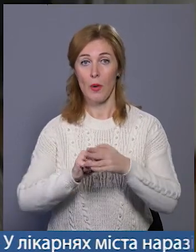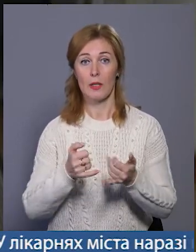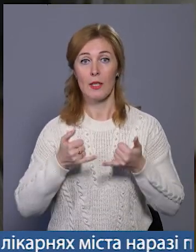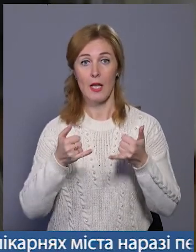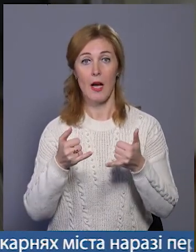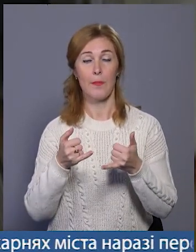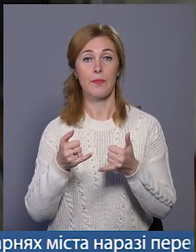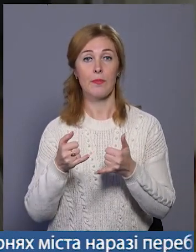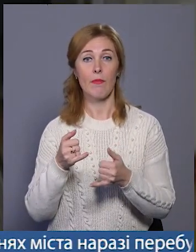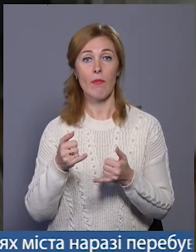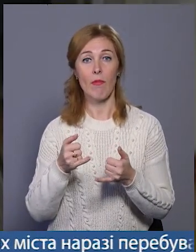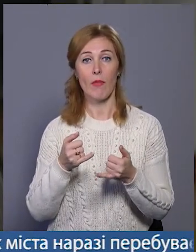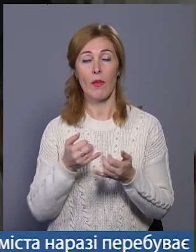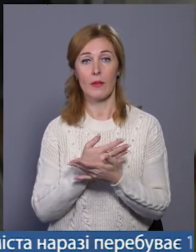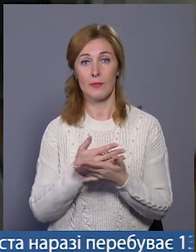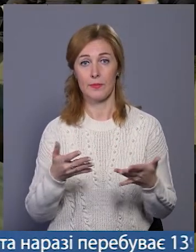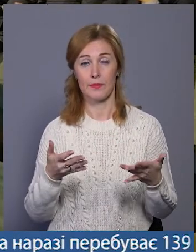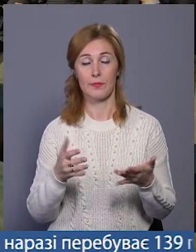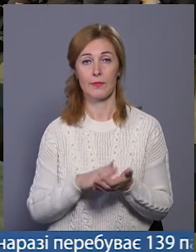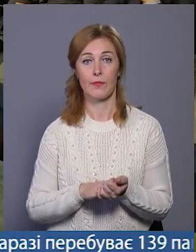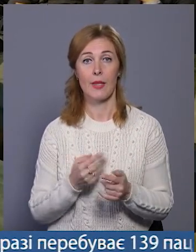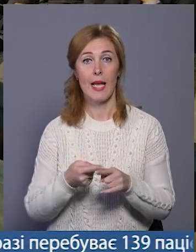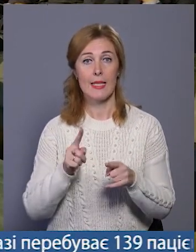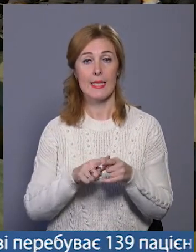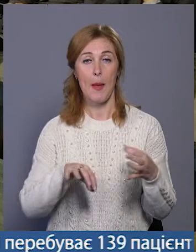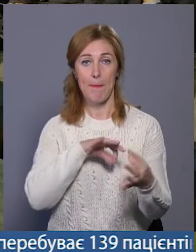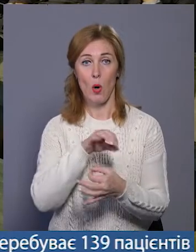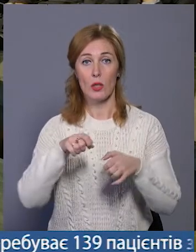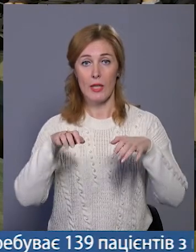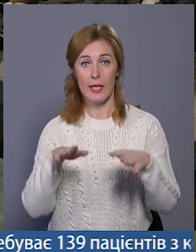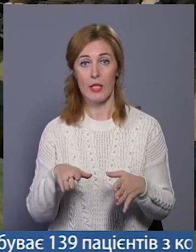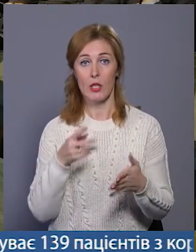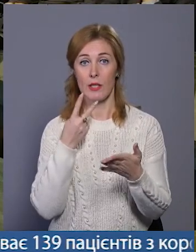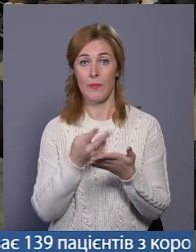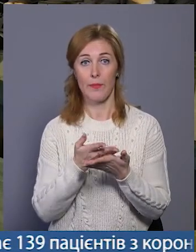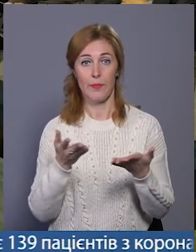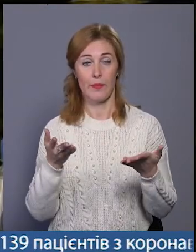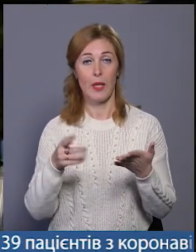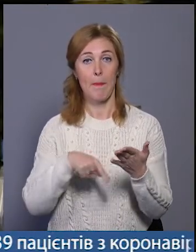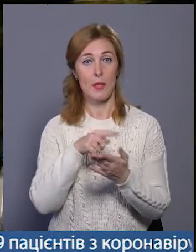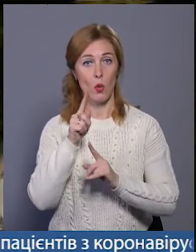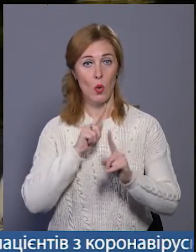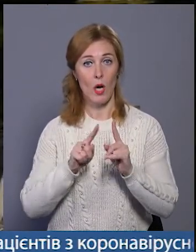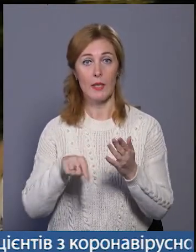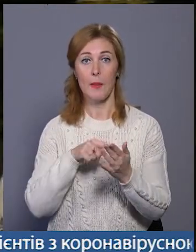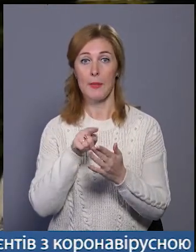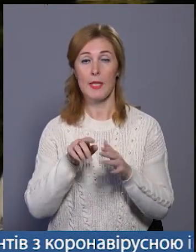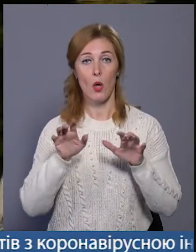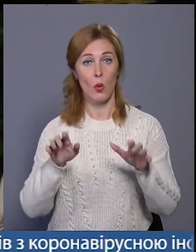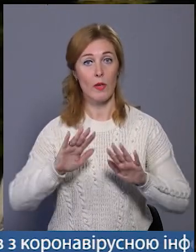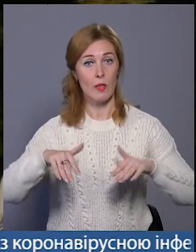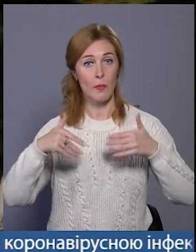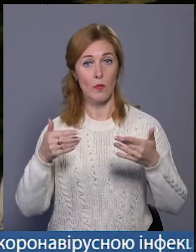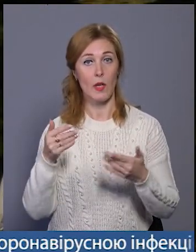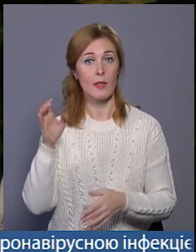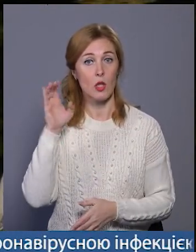громади. Проект, яких зараз втілюється в життя. Цей проєкт рішення винесуть на розгляд сесії міської ради. Міський голова запропонував заслухати